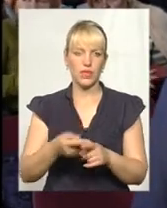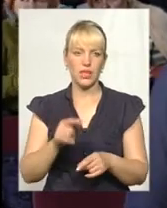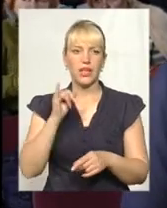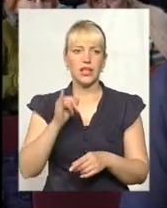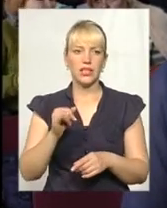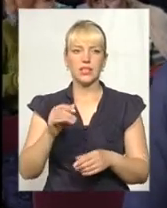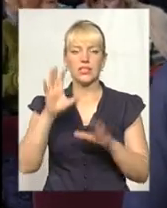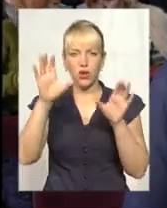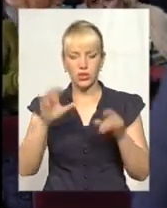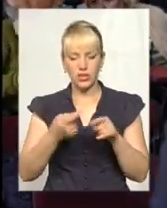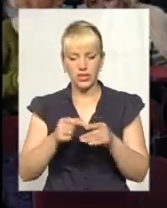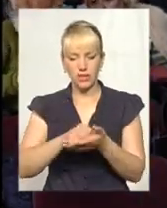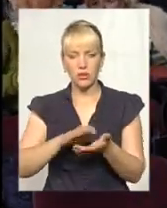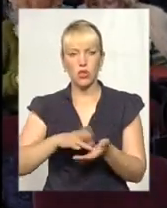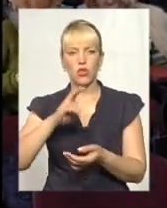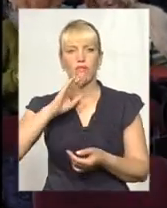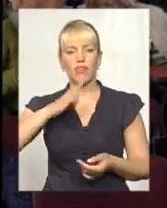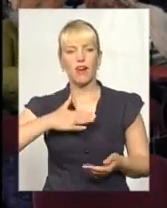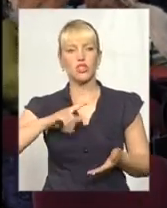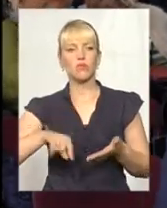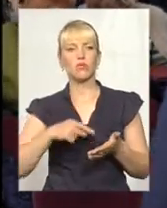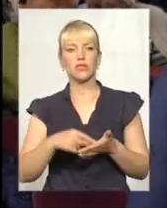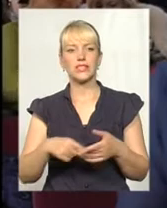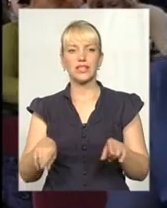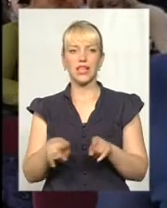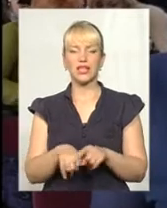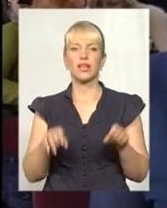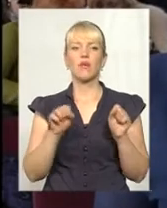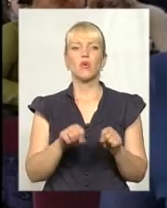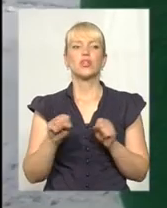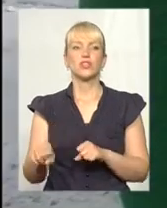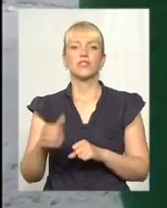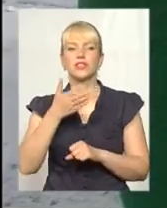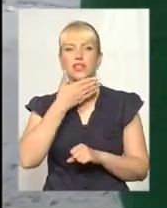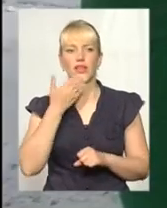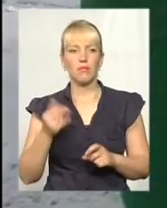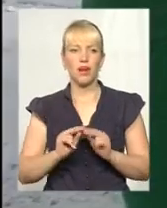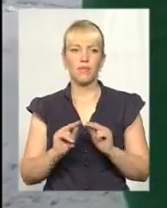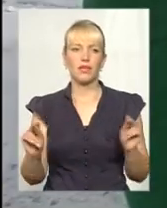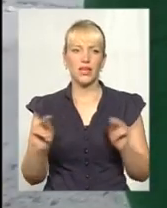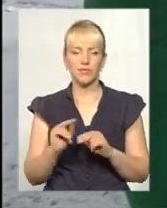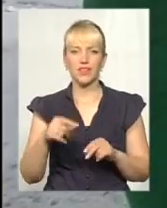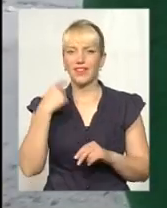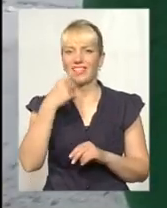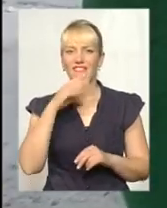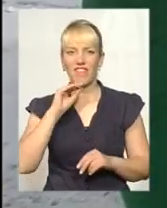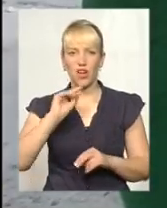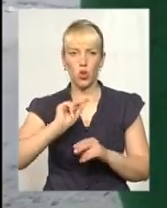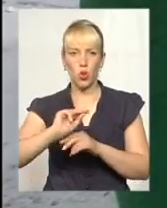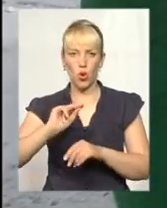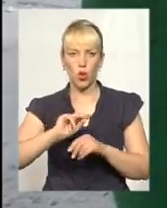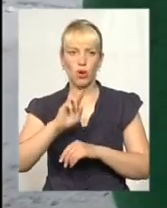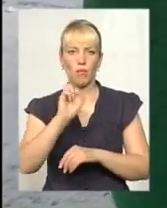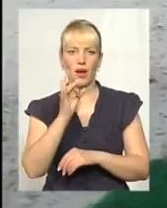але з'ясувалося, що в нашому місті на сьогодні таких можливостей немає. Педагог-дефектолог Юлія Барабаш таку